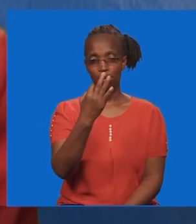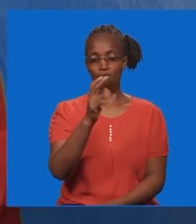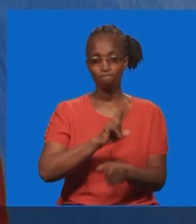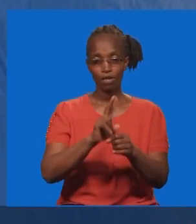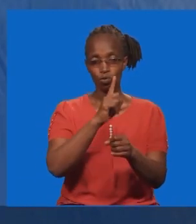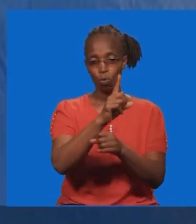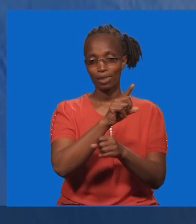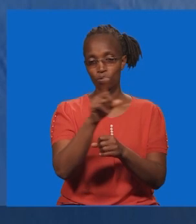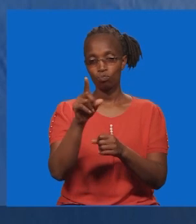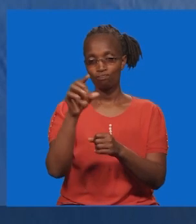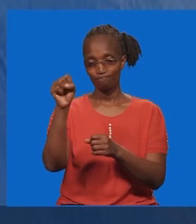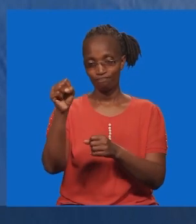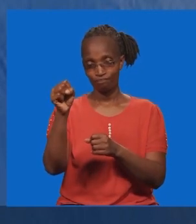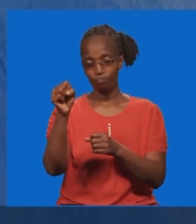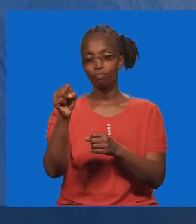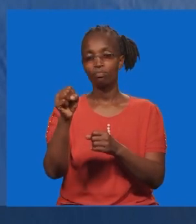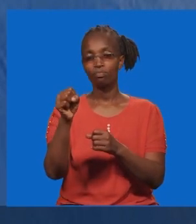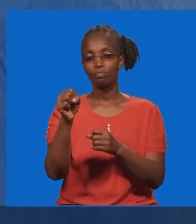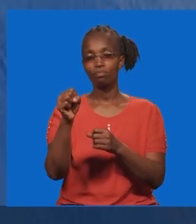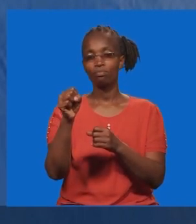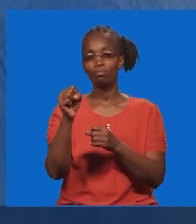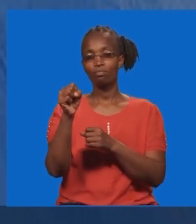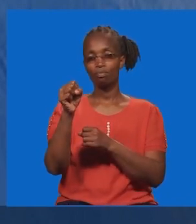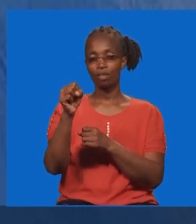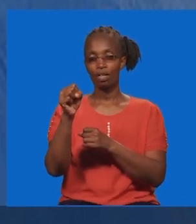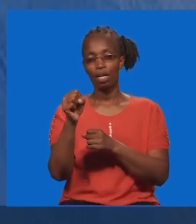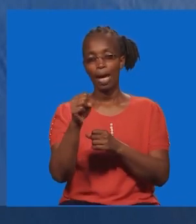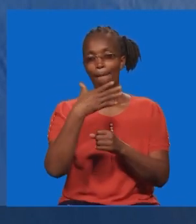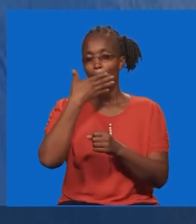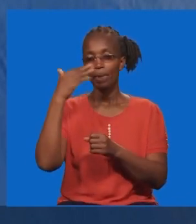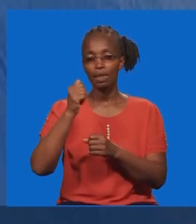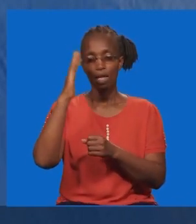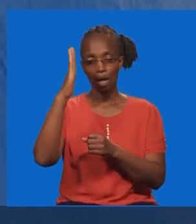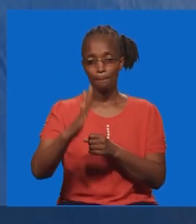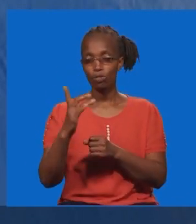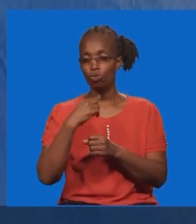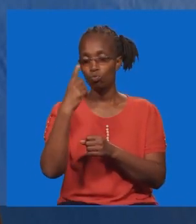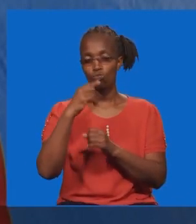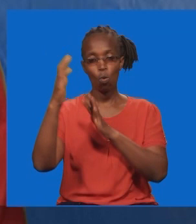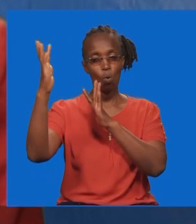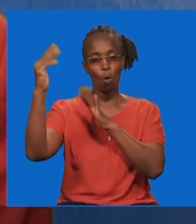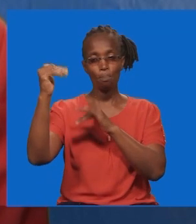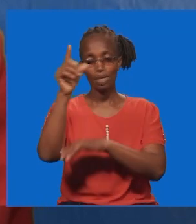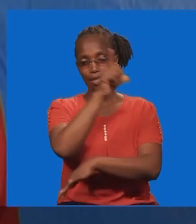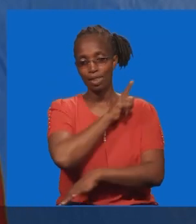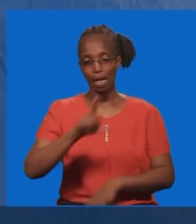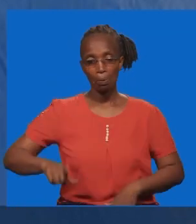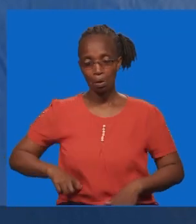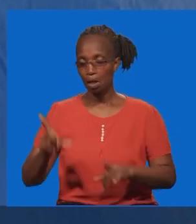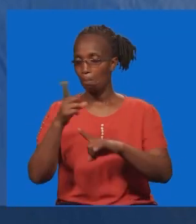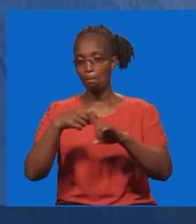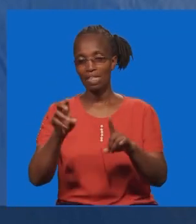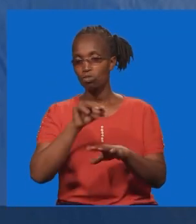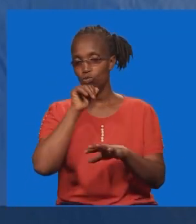inasema hivi. Heri alie mfanya buwana kuwa tumainilake. Wala aku